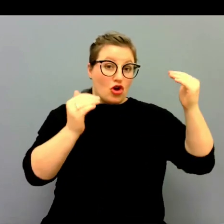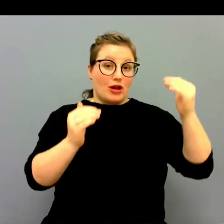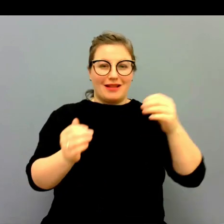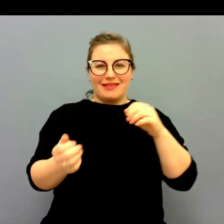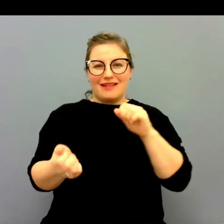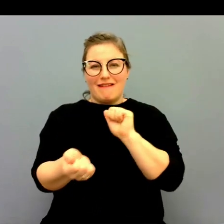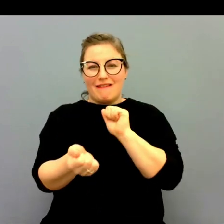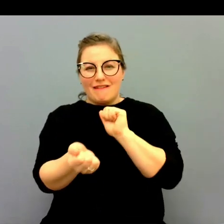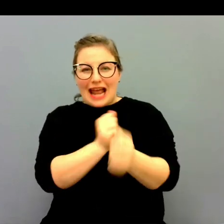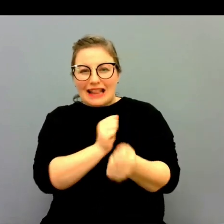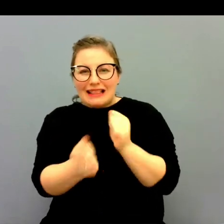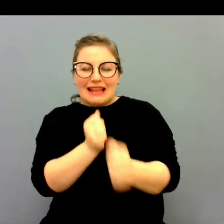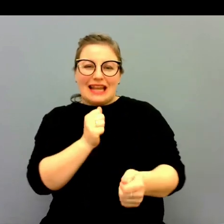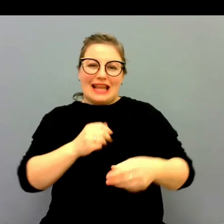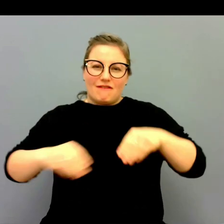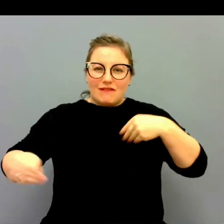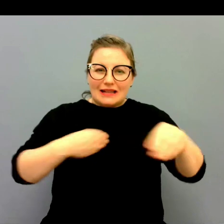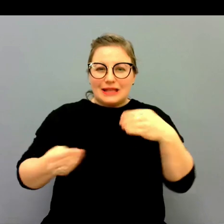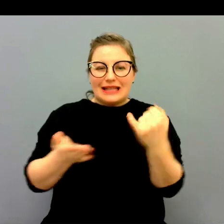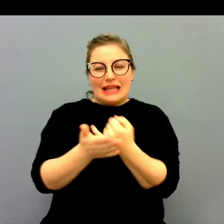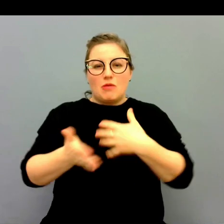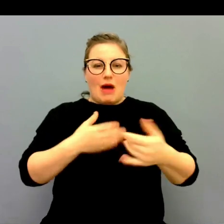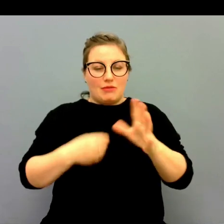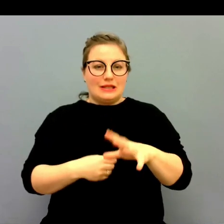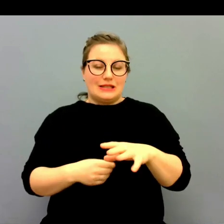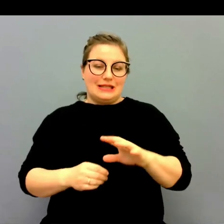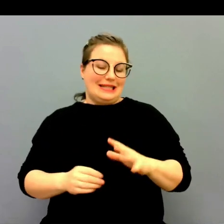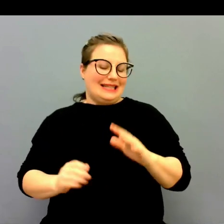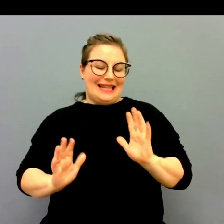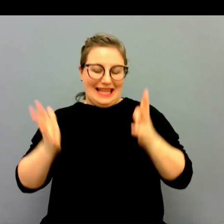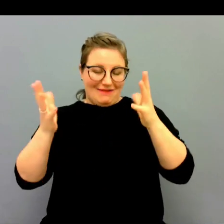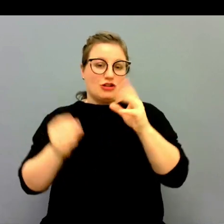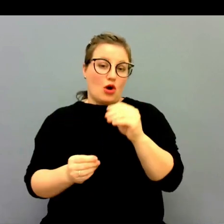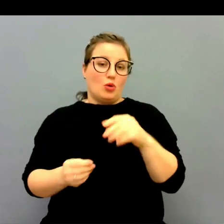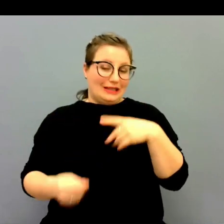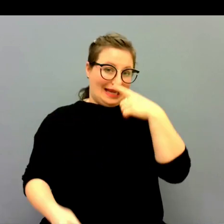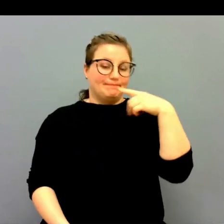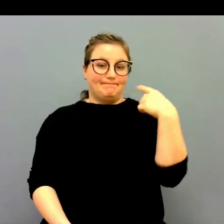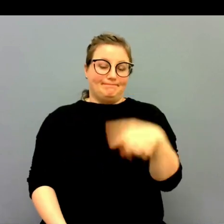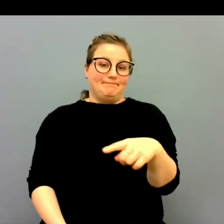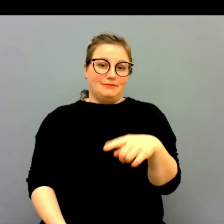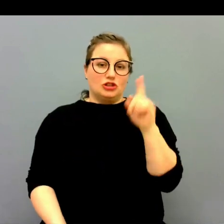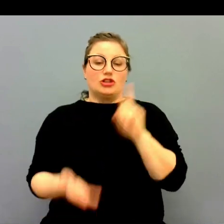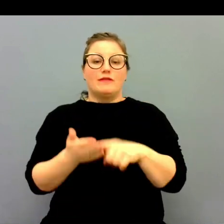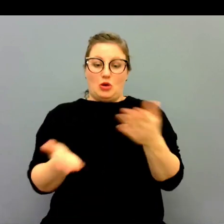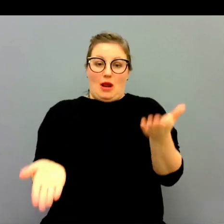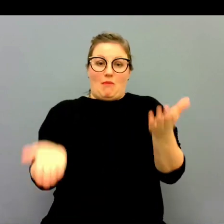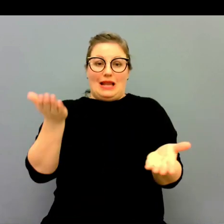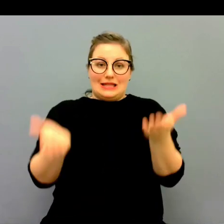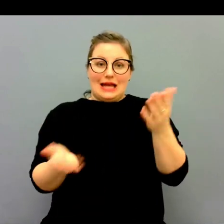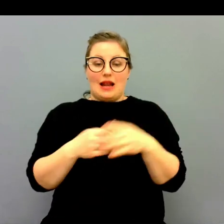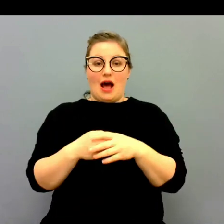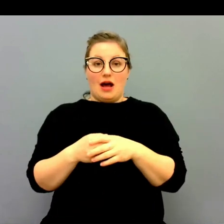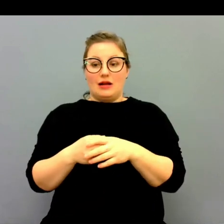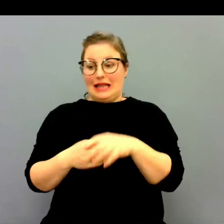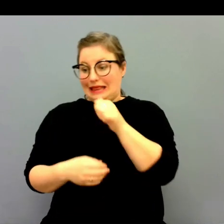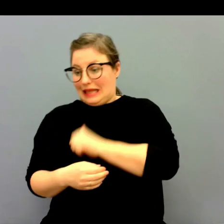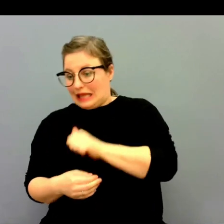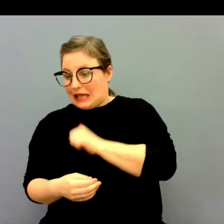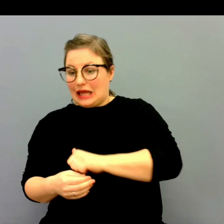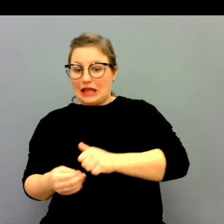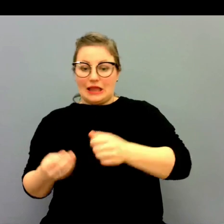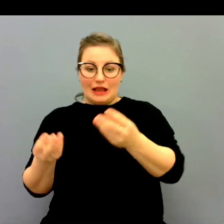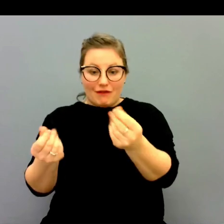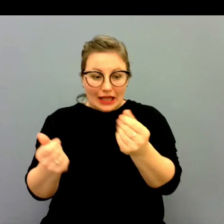förändringstakt och flexibilitet i arbetslivet och det ställer till det för att kunna balansera just tillgänglighet, kvalitet